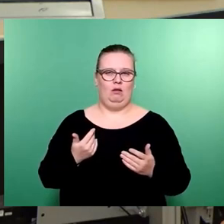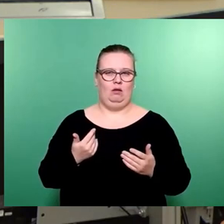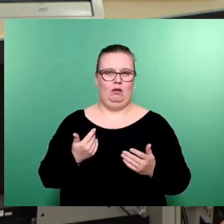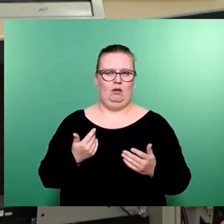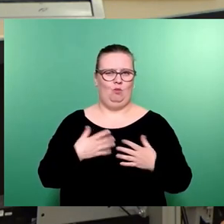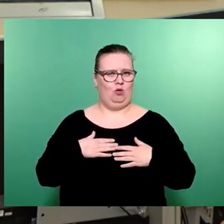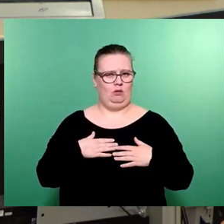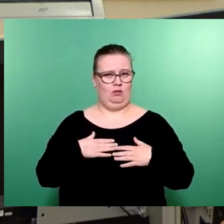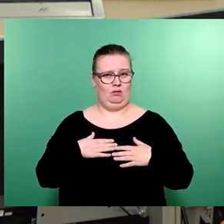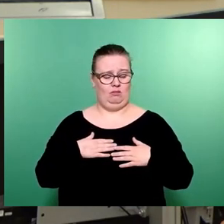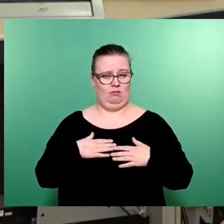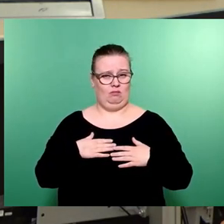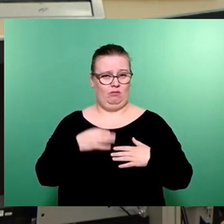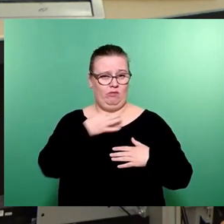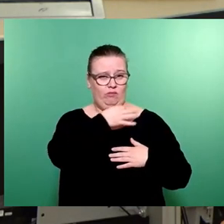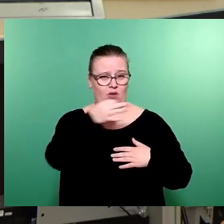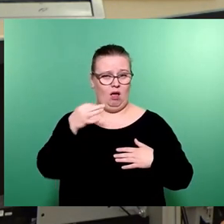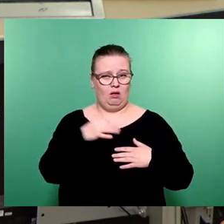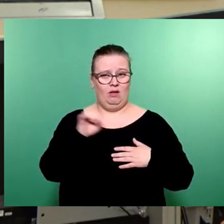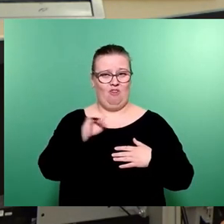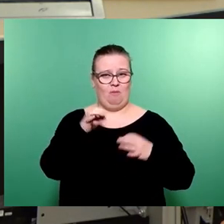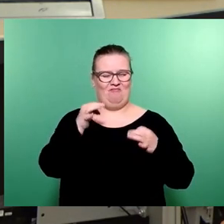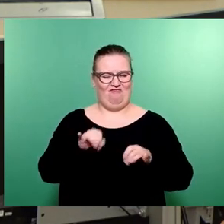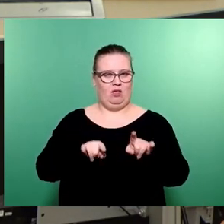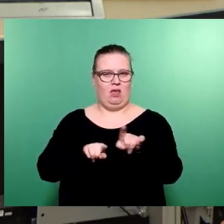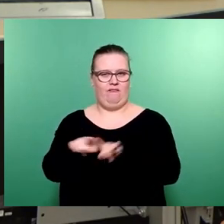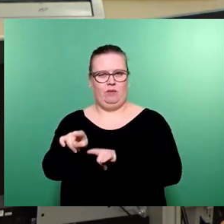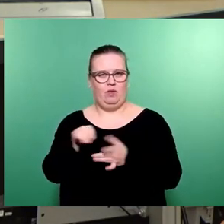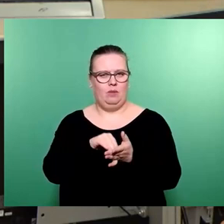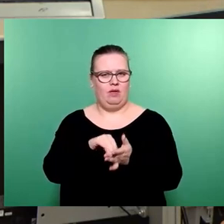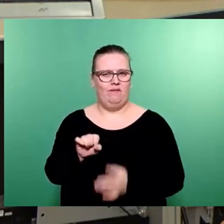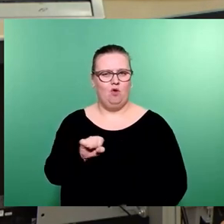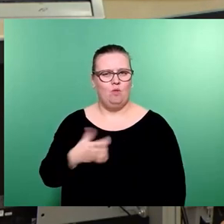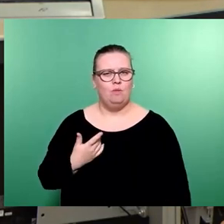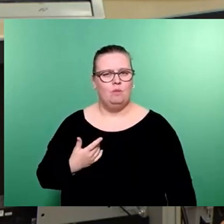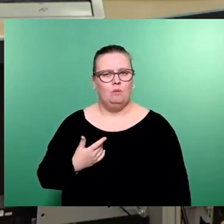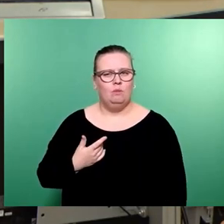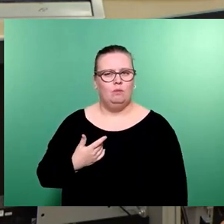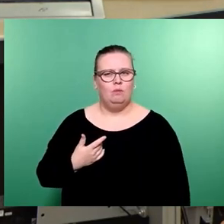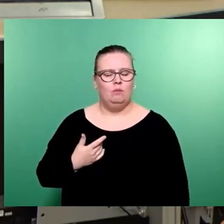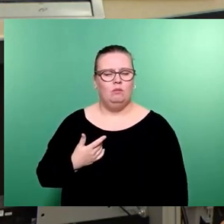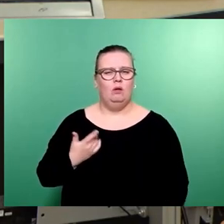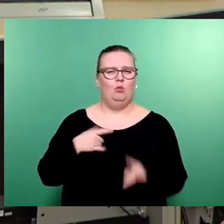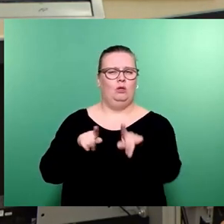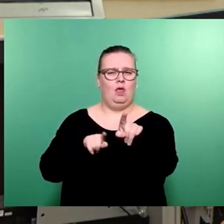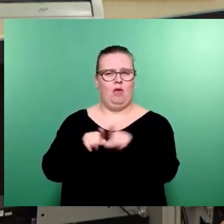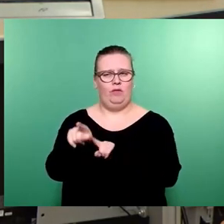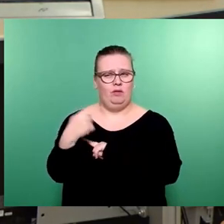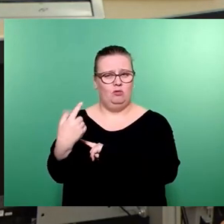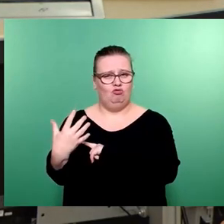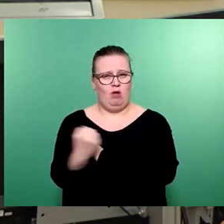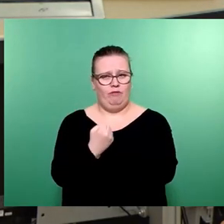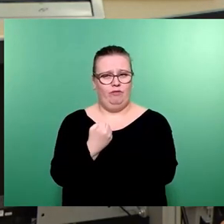ich Sie mal allen Ernstes, wieso taucht denn dann plötzlich die FDP da überhaupt auf? Die FDP, denen es am Ende gelungen ist, das